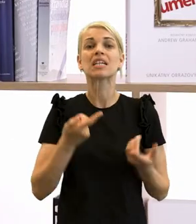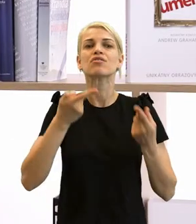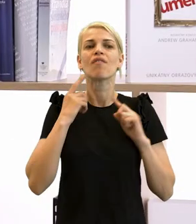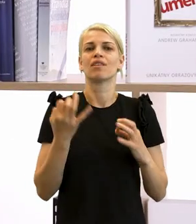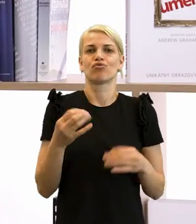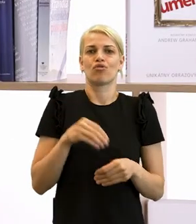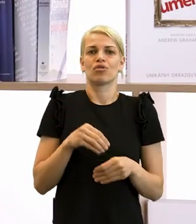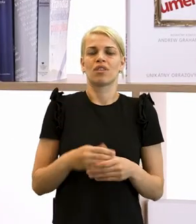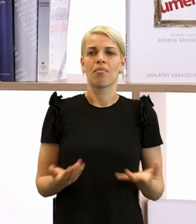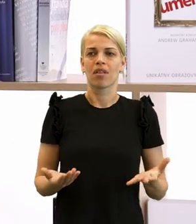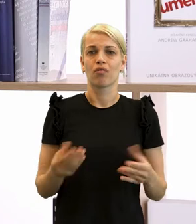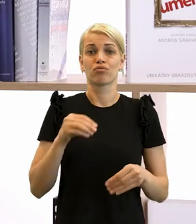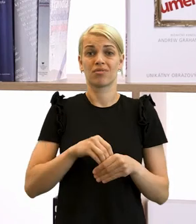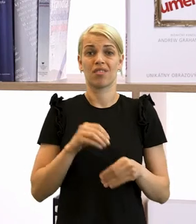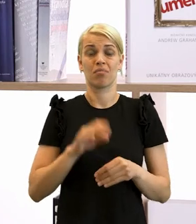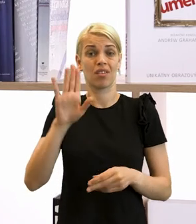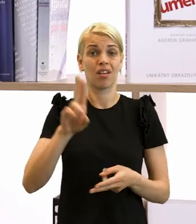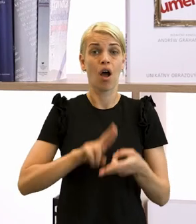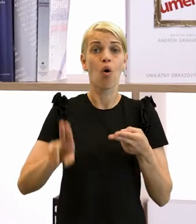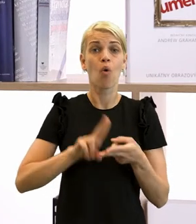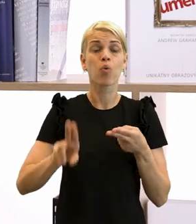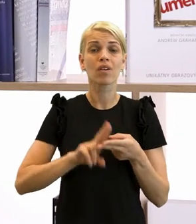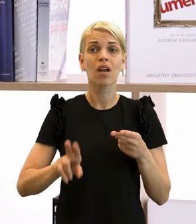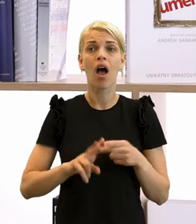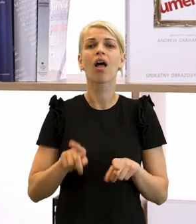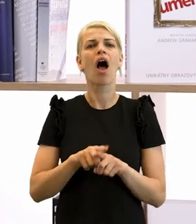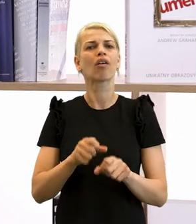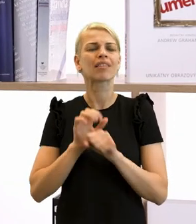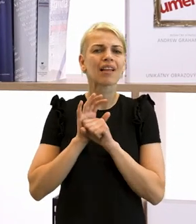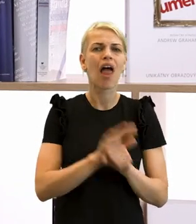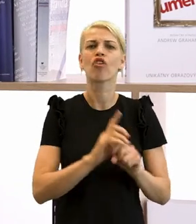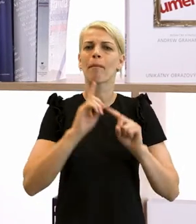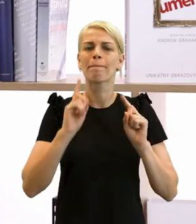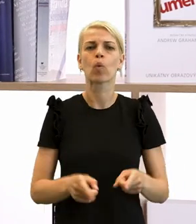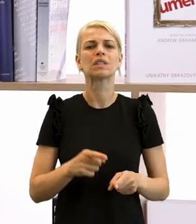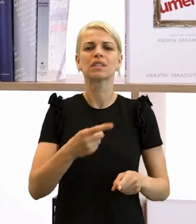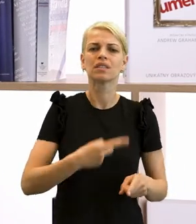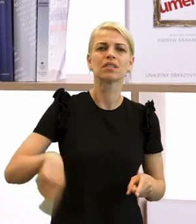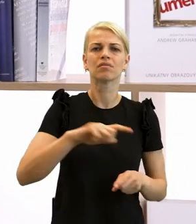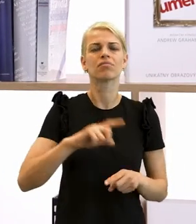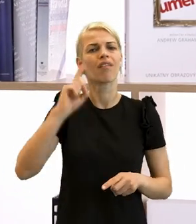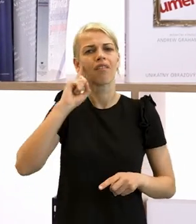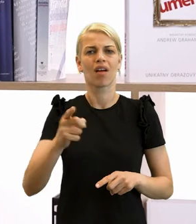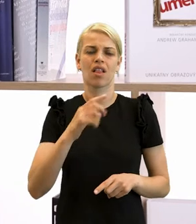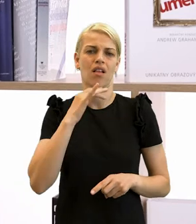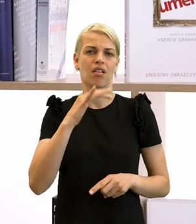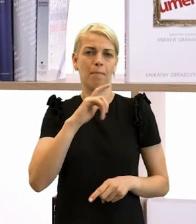znamenalo predovšetkým to, že uhorské úrady začali pretlačať maďarčinu opäť aj do regionov, kde žili